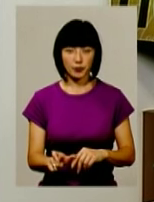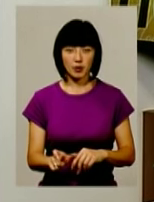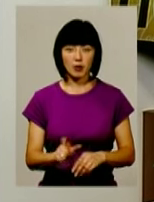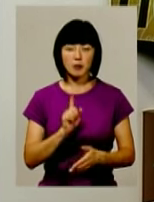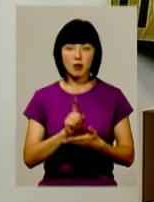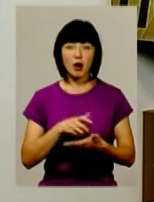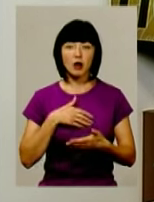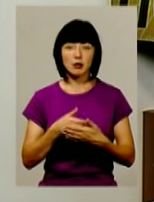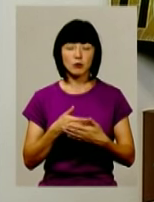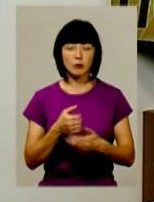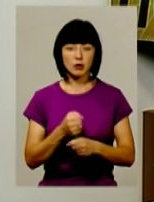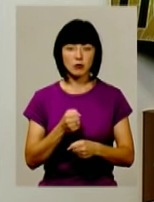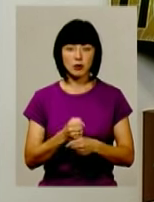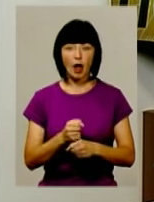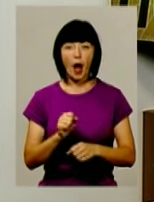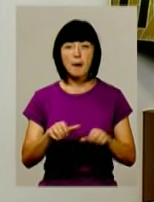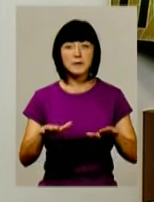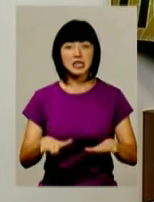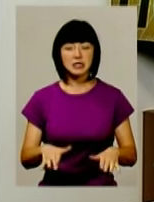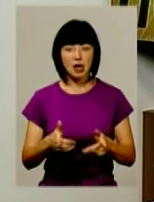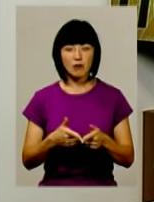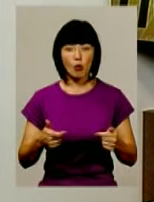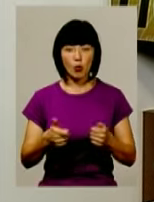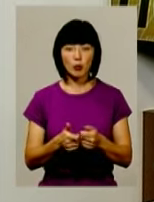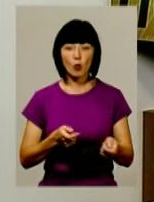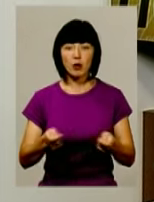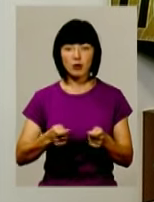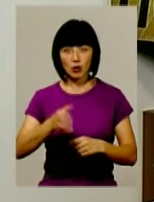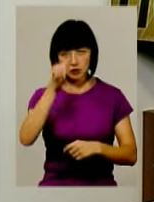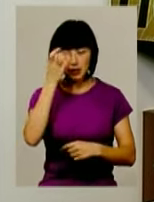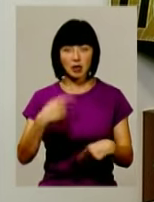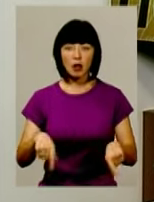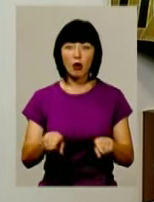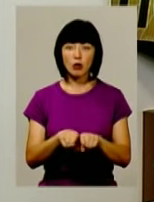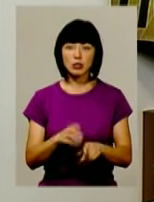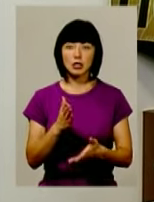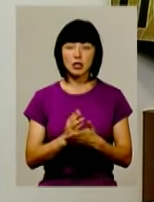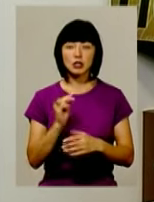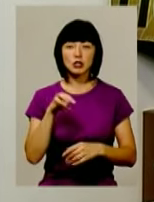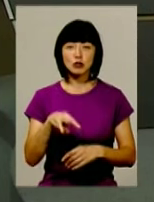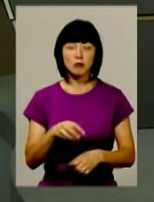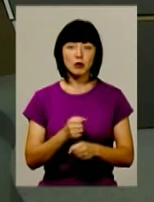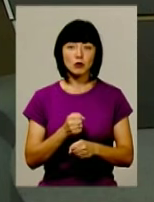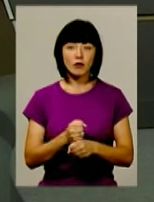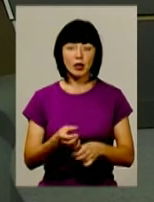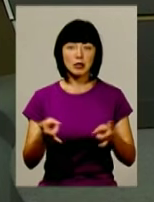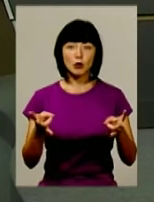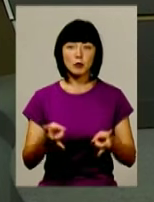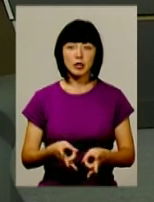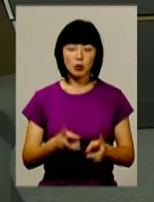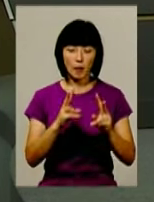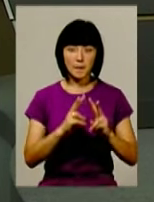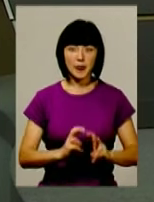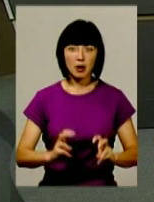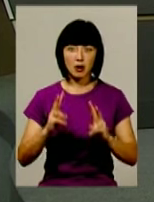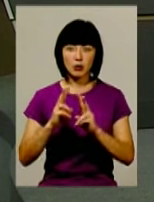мають активно працювати. У місцевих органах управління освітою також є над чим працювати. Необхідно переглядати